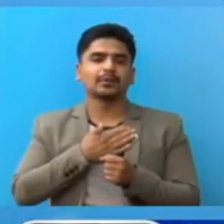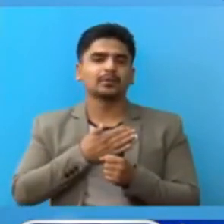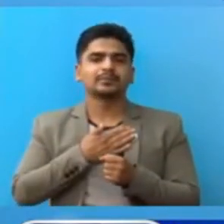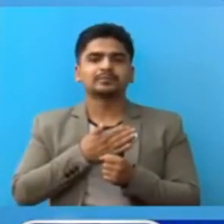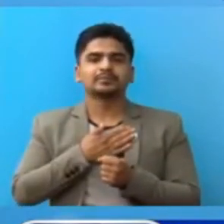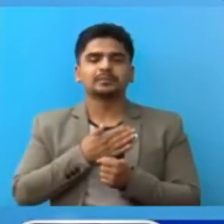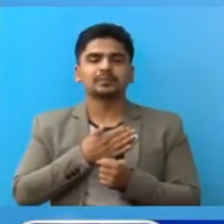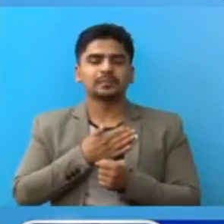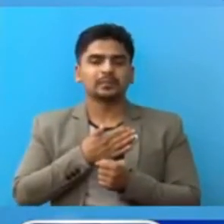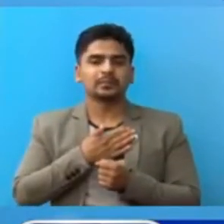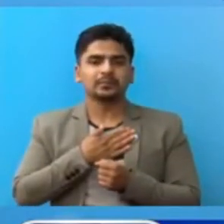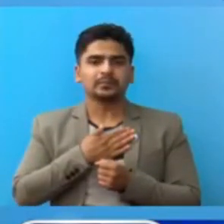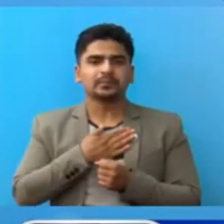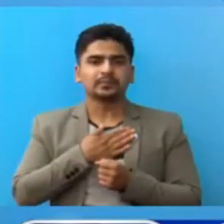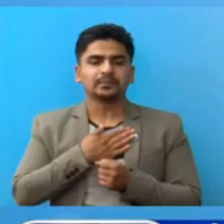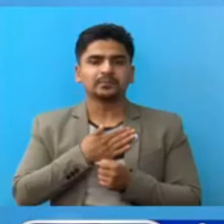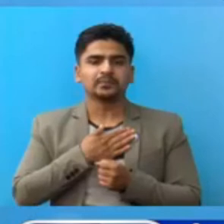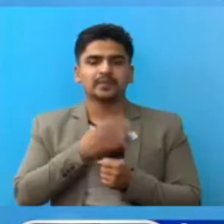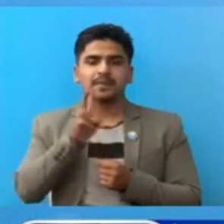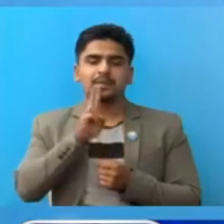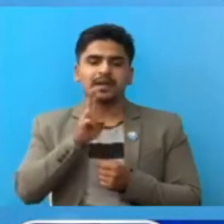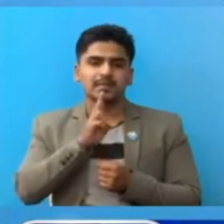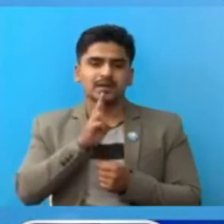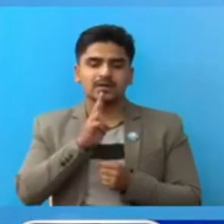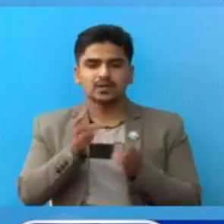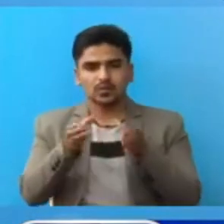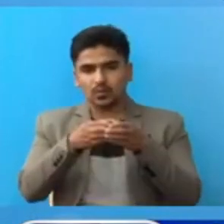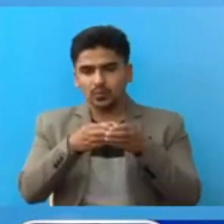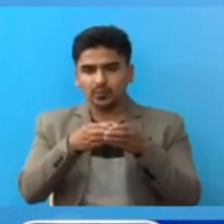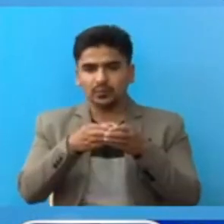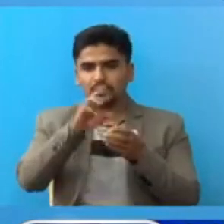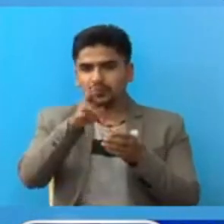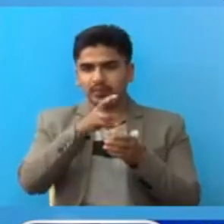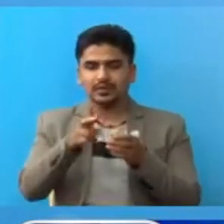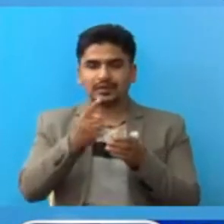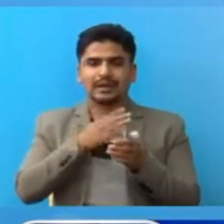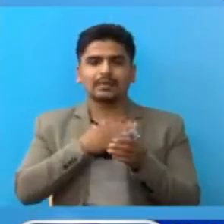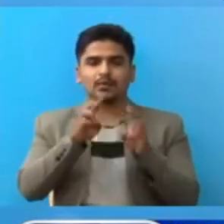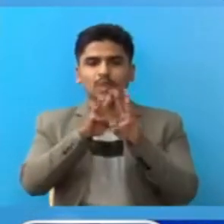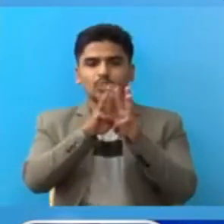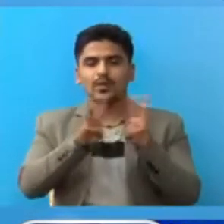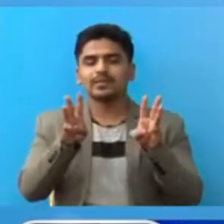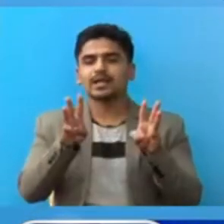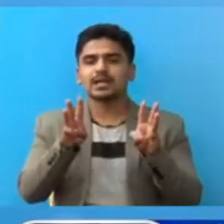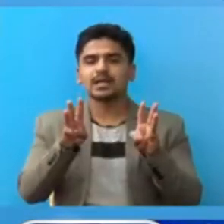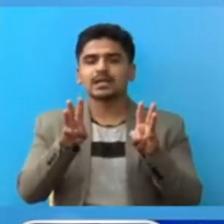भाईबर ग्रूप रा हाम्रो वेबसाइट